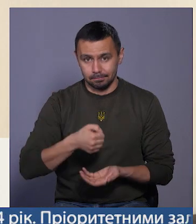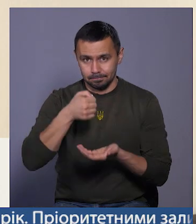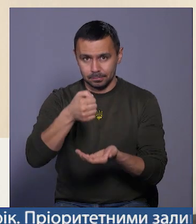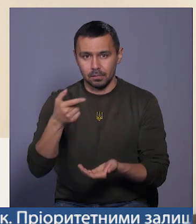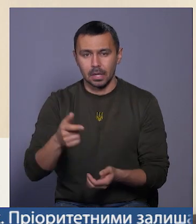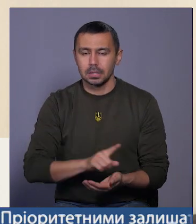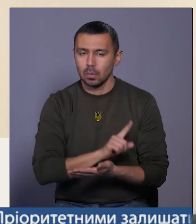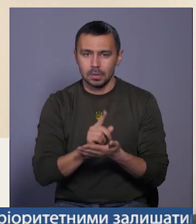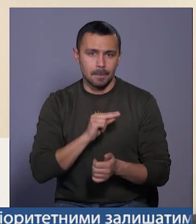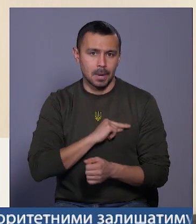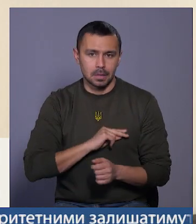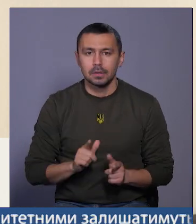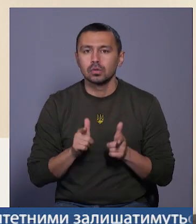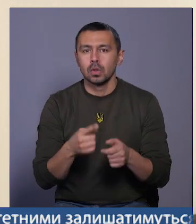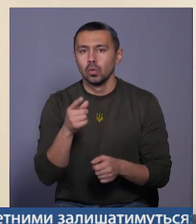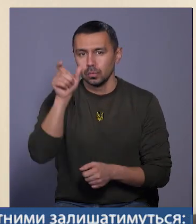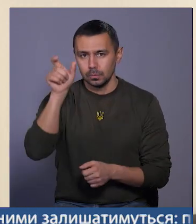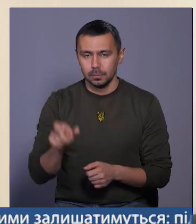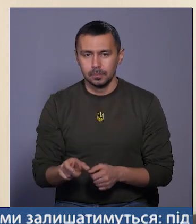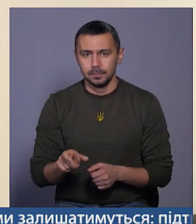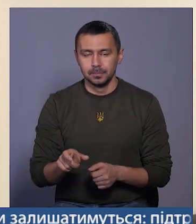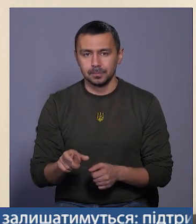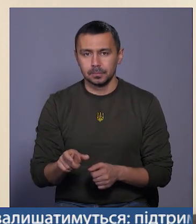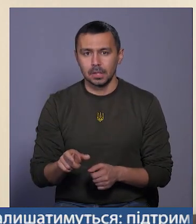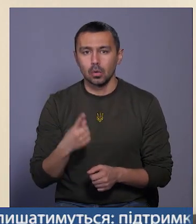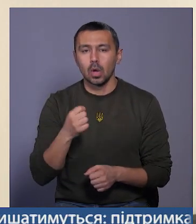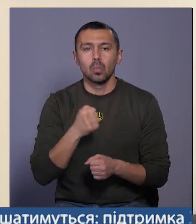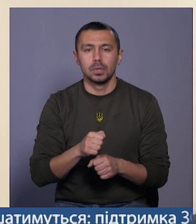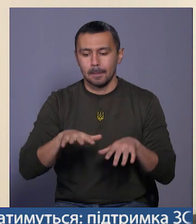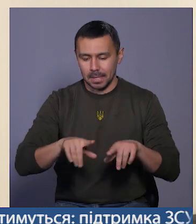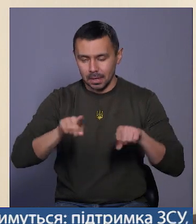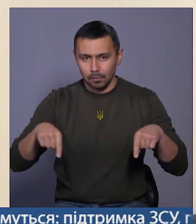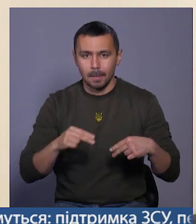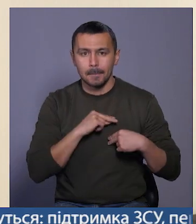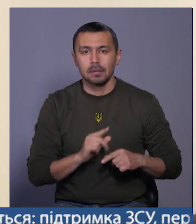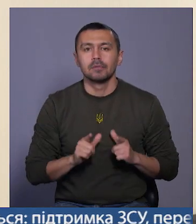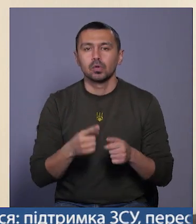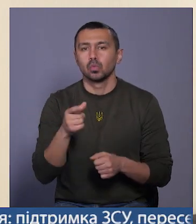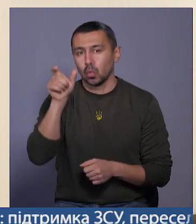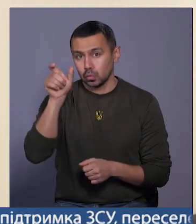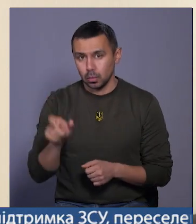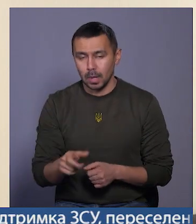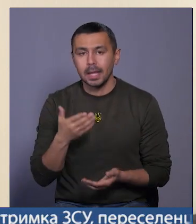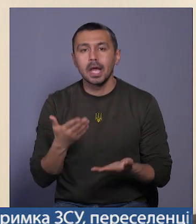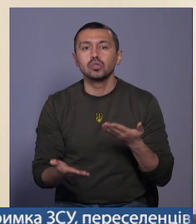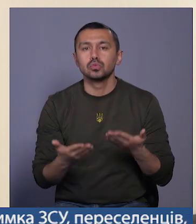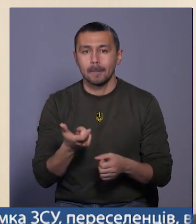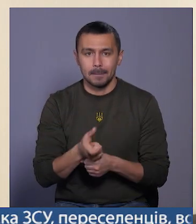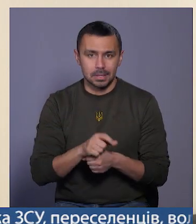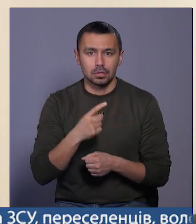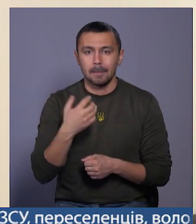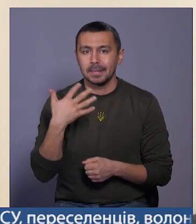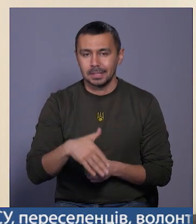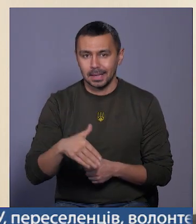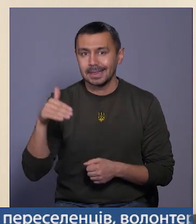вона зобов'язана працевлаштувати одну особу, тобто одне робоче місце створити і працевлаштувати одну особу. Якщо більше 150